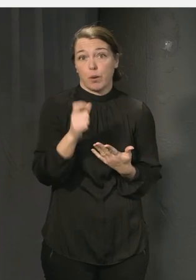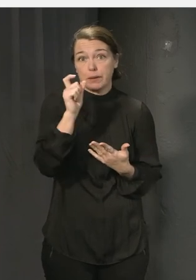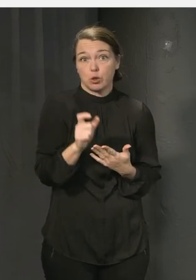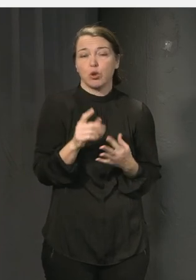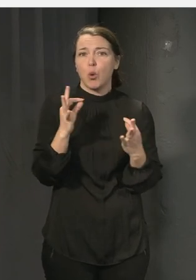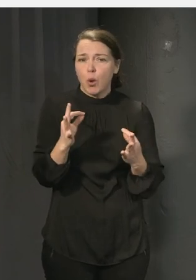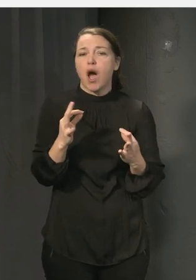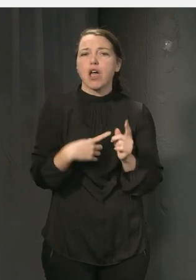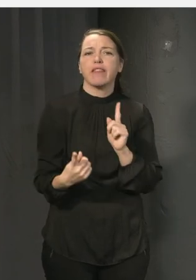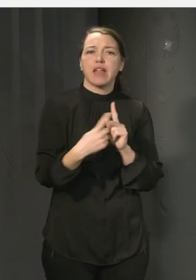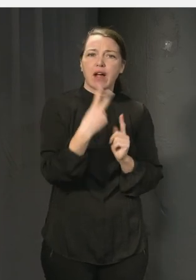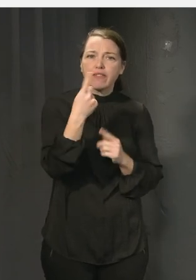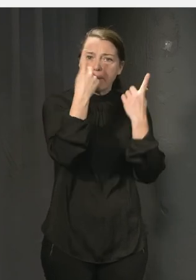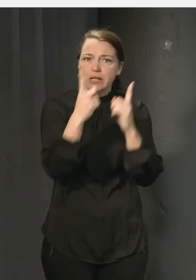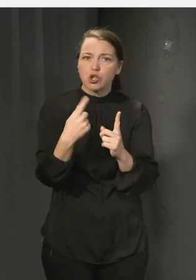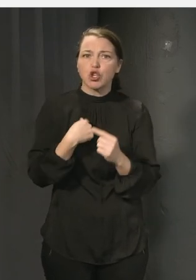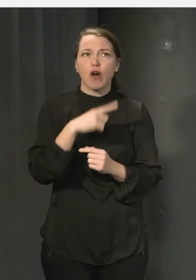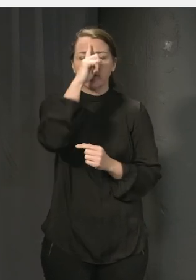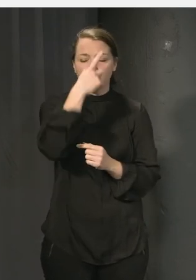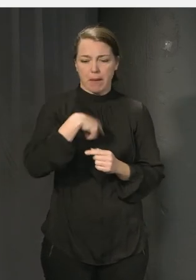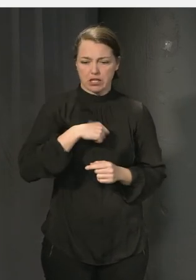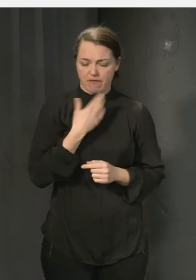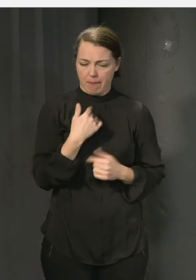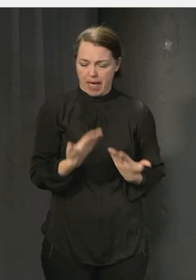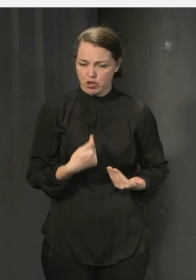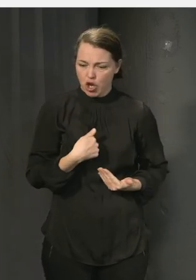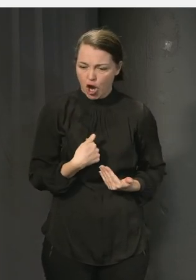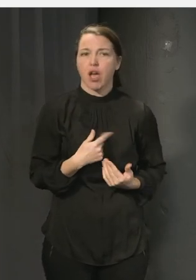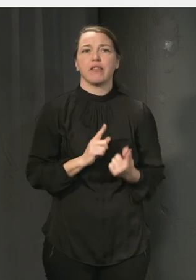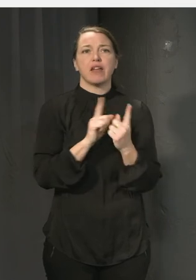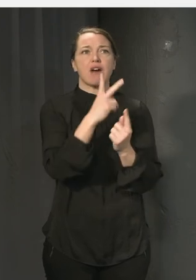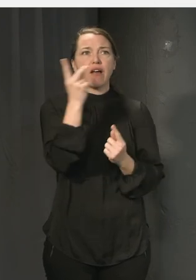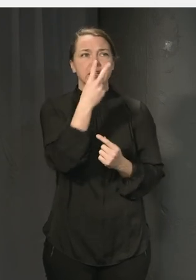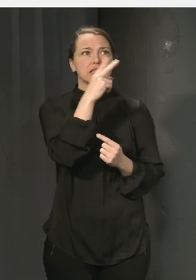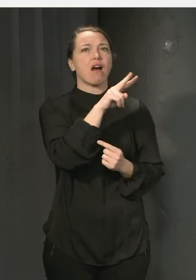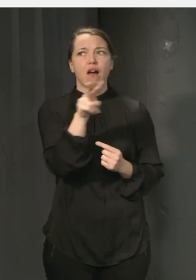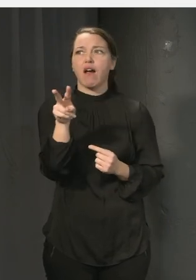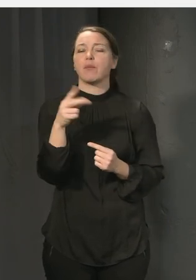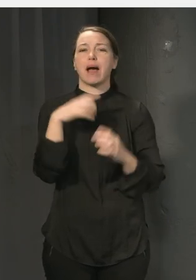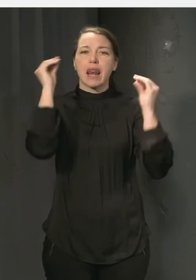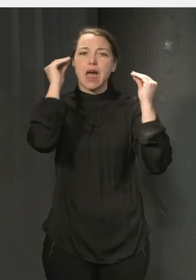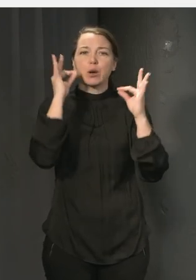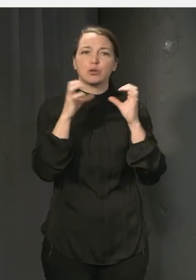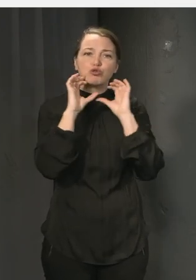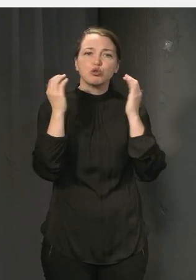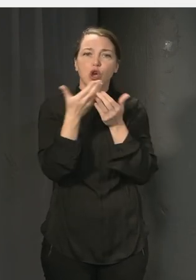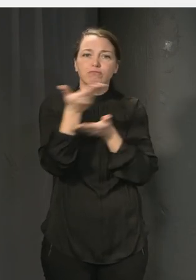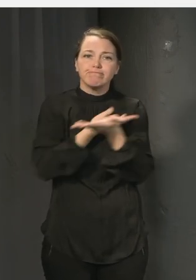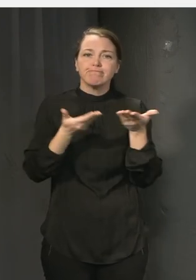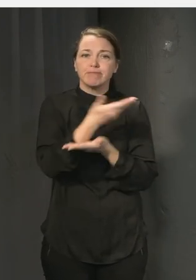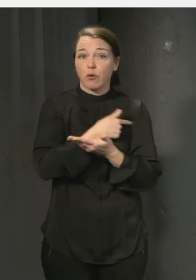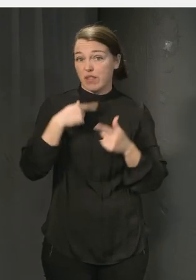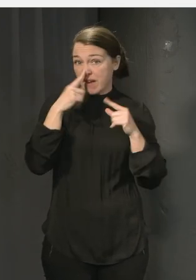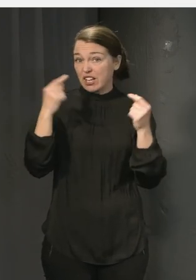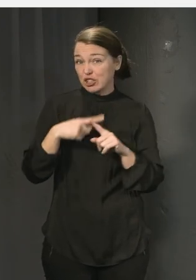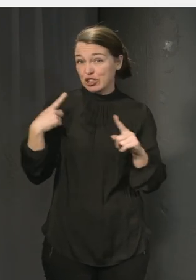utvecklar en förståelse för sig själv för andra man lär sig det här sociala samspelet som du är inne på och det märker vi ju väldigt tydligt